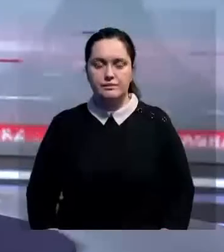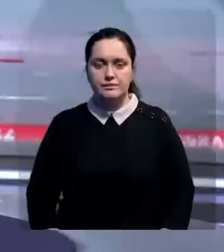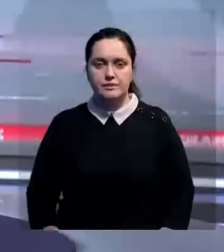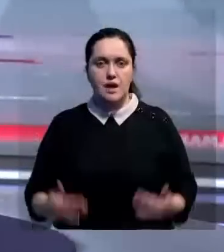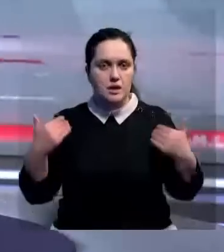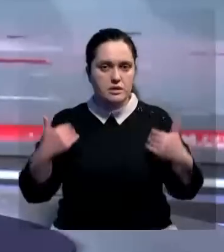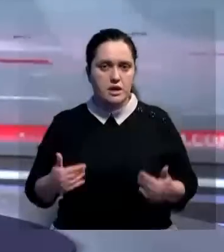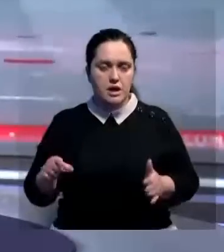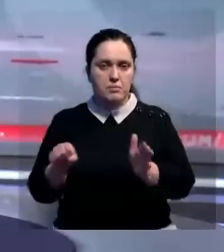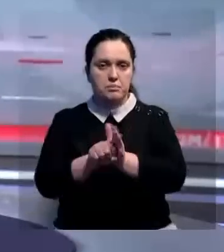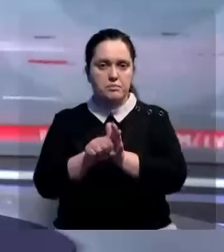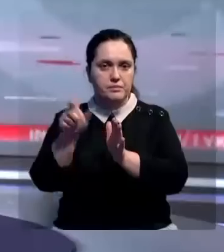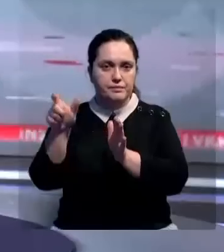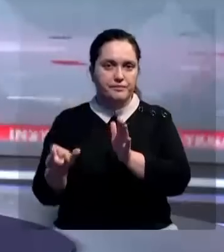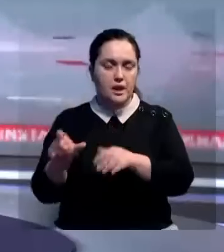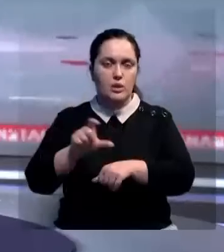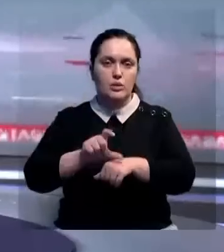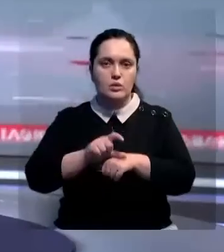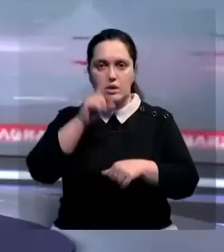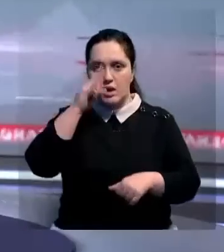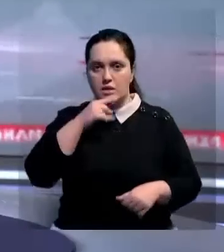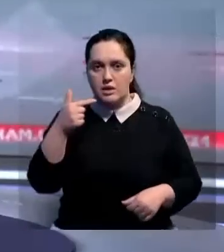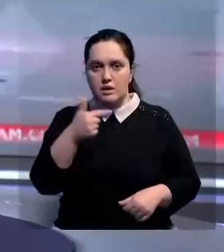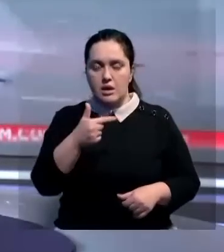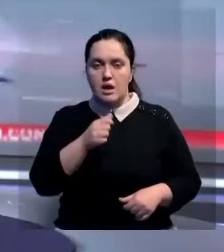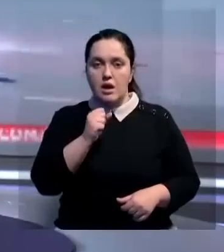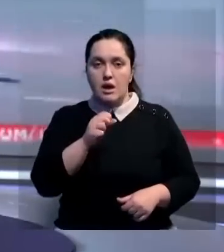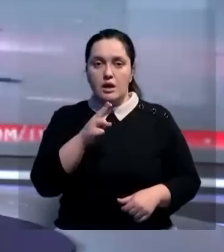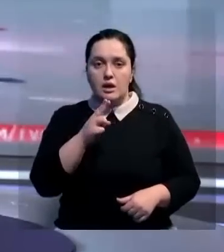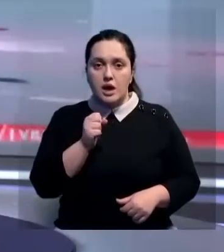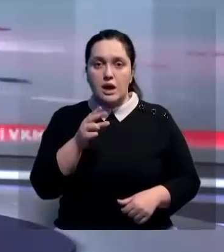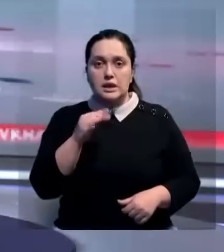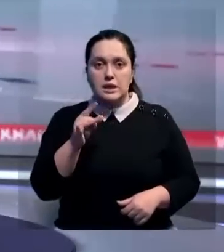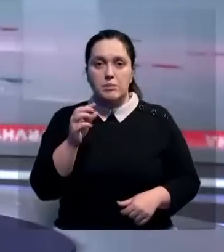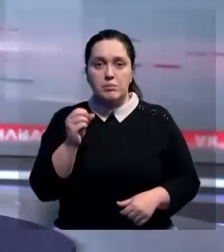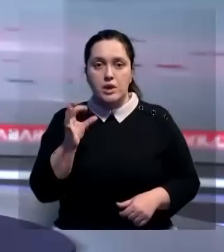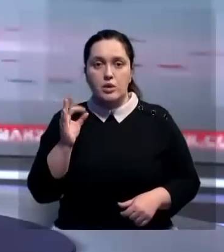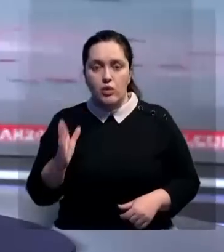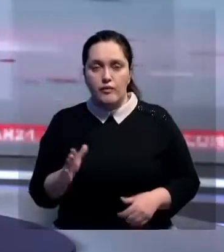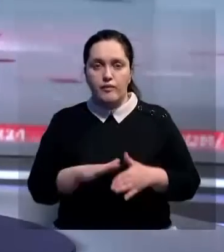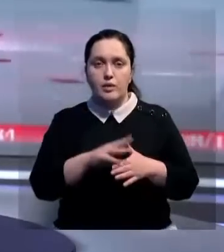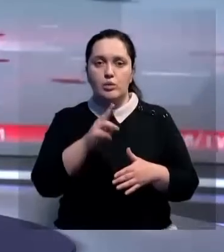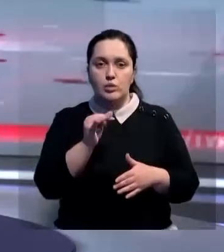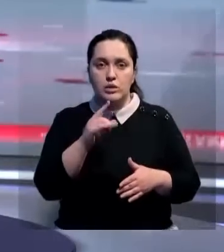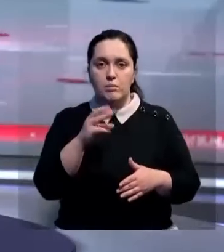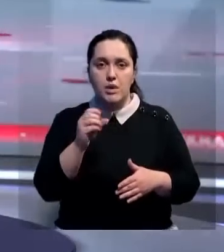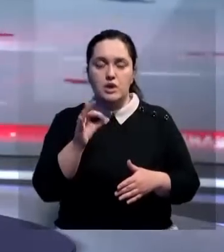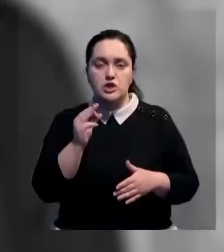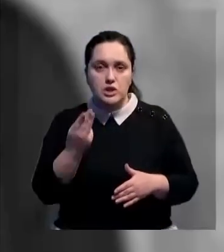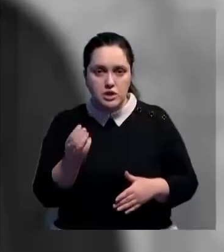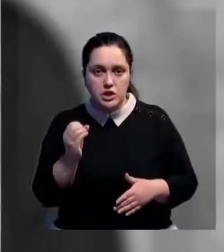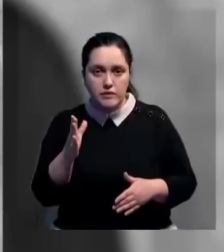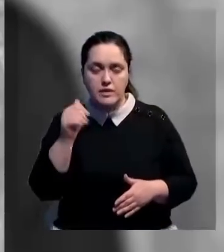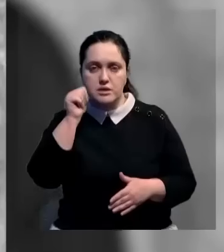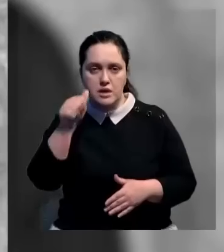Тела погибших в Турции. Казахстанцы Фадиля, Кадрбекова и Мирбулата Курмашева доставят в Алматы завтра, 11 февраля.